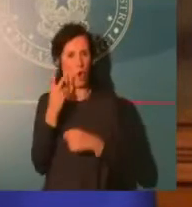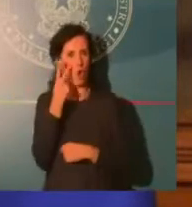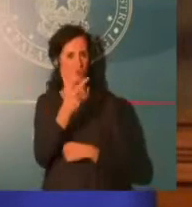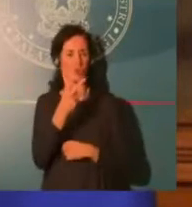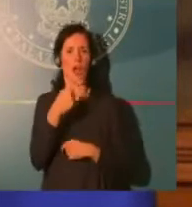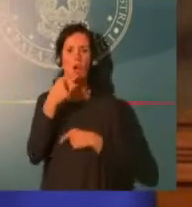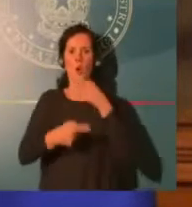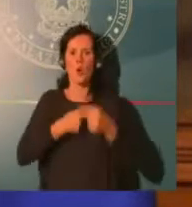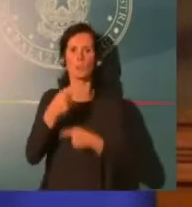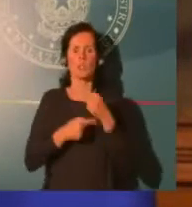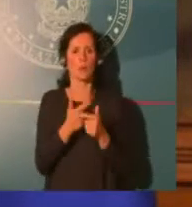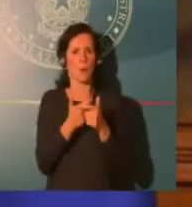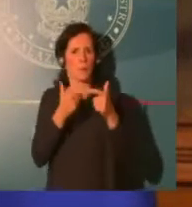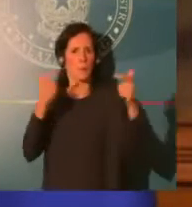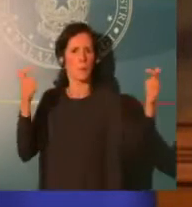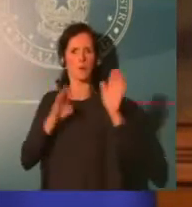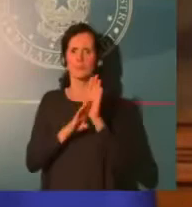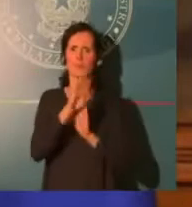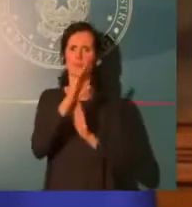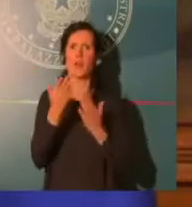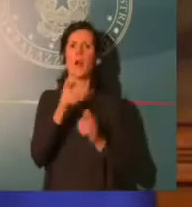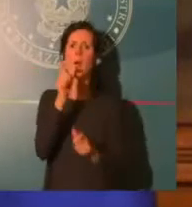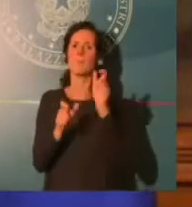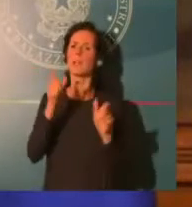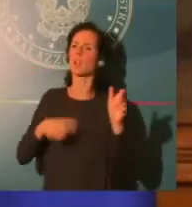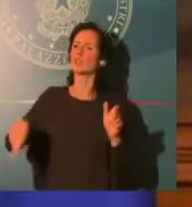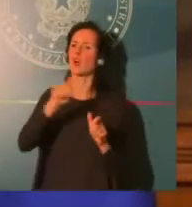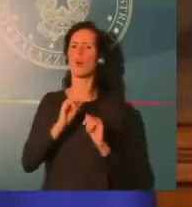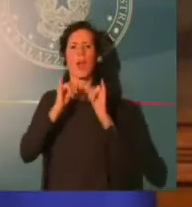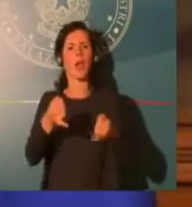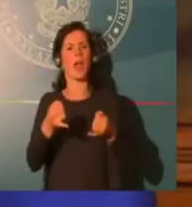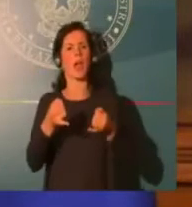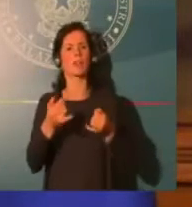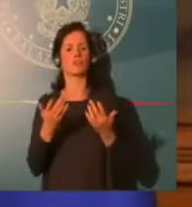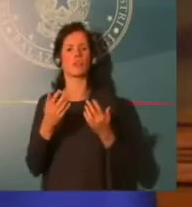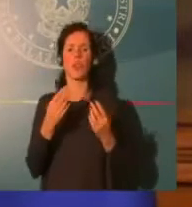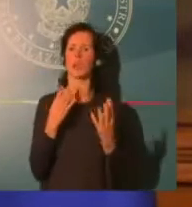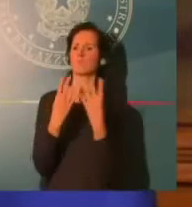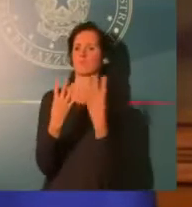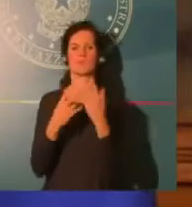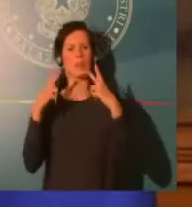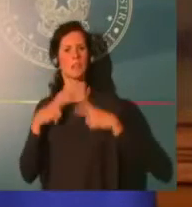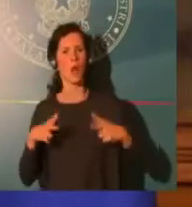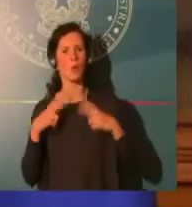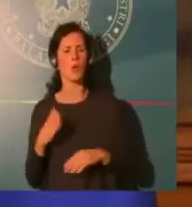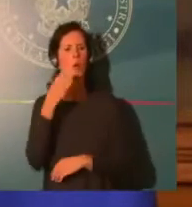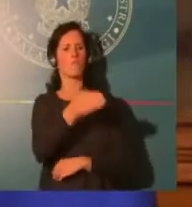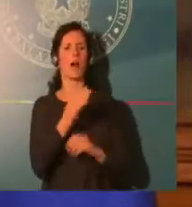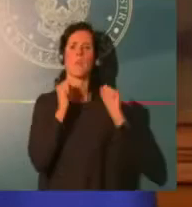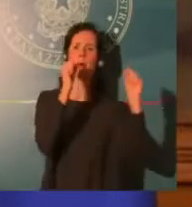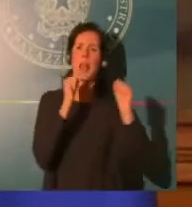vadano in palestra, il ristorante, il ristorante senza timori. Se rispettiamo invece queste misure,